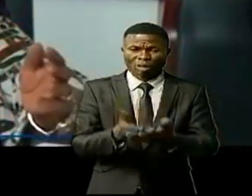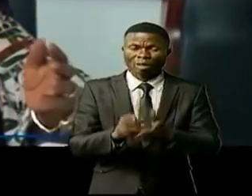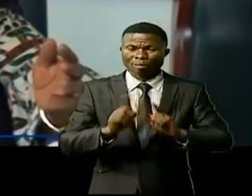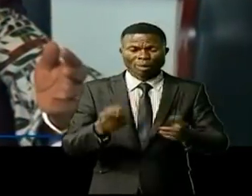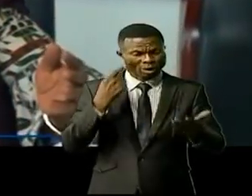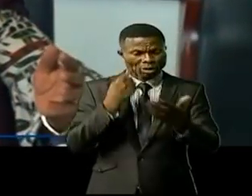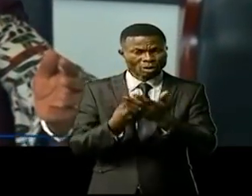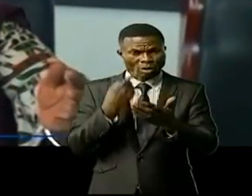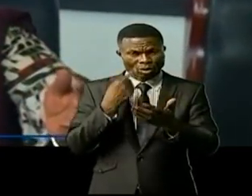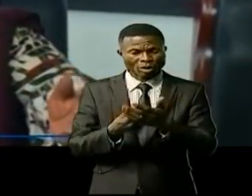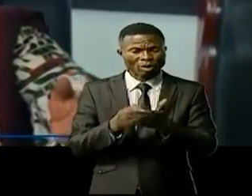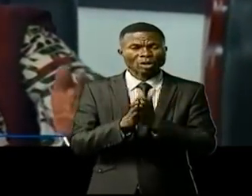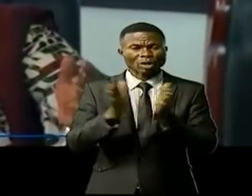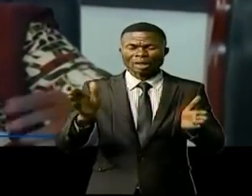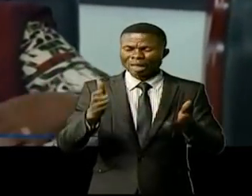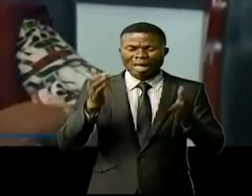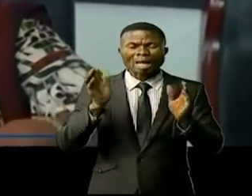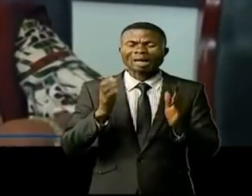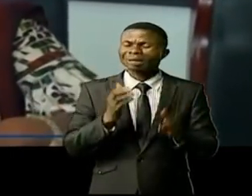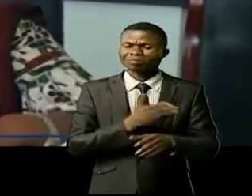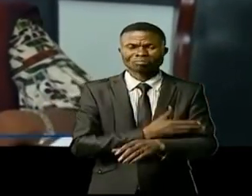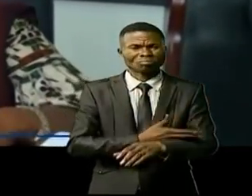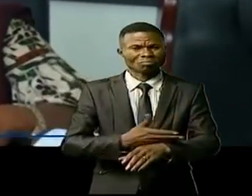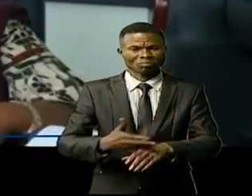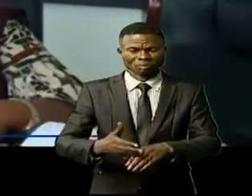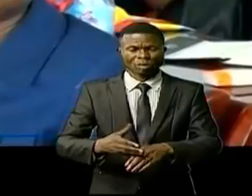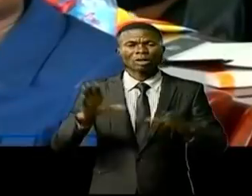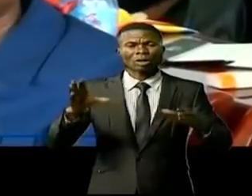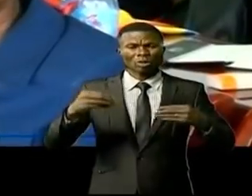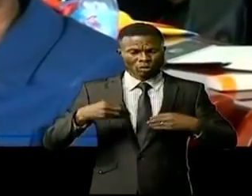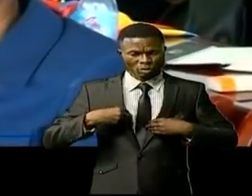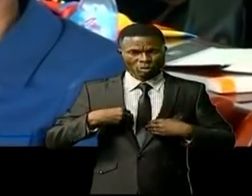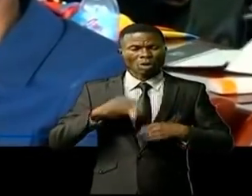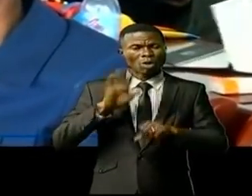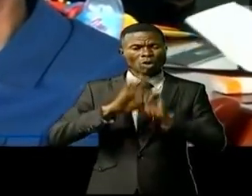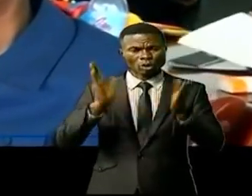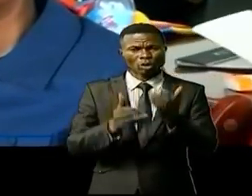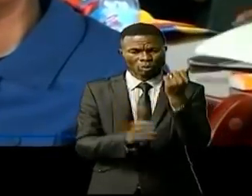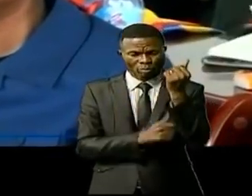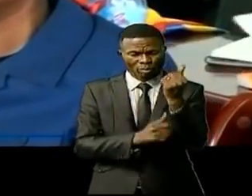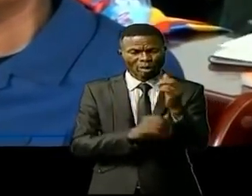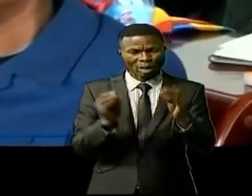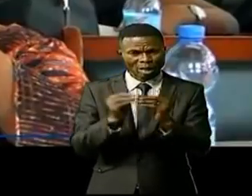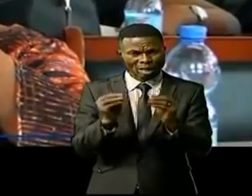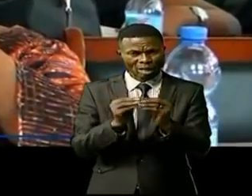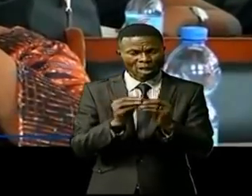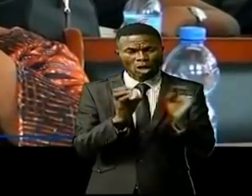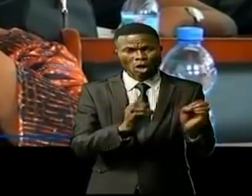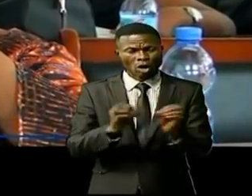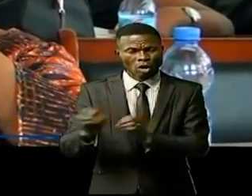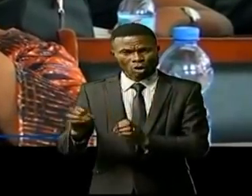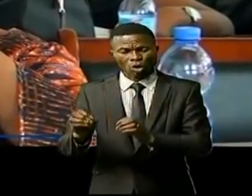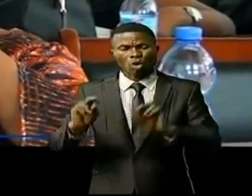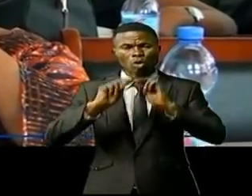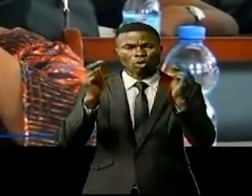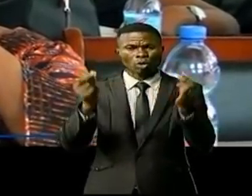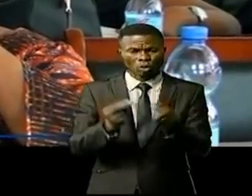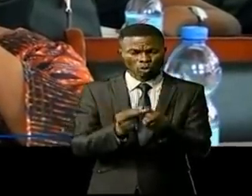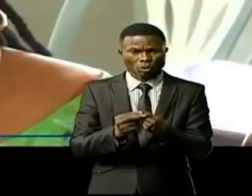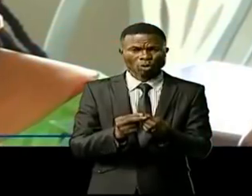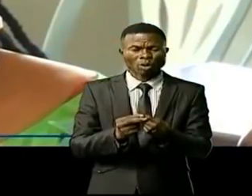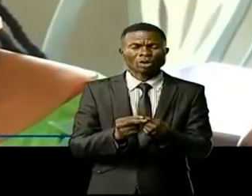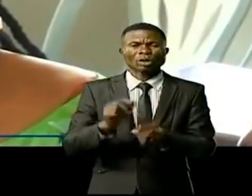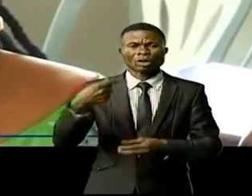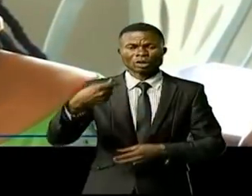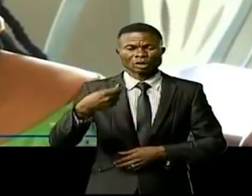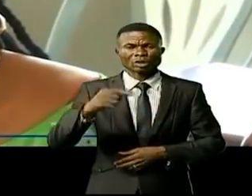constats dans l'Assemblée reste amers ont reconnu tous les participants à cet atelier organisé par la structure COCAFEM GL